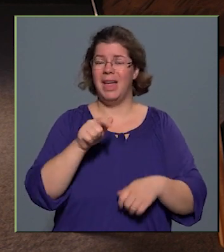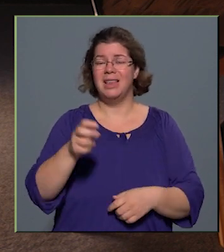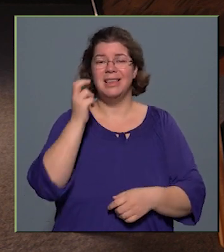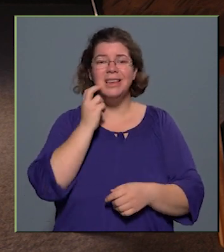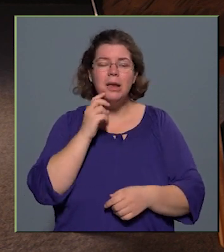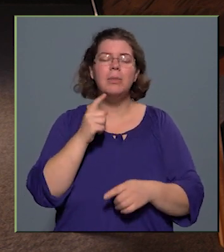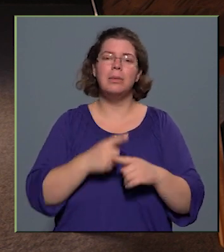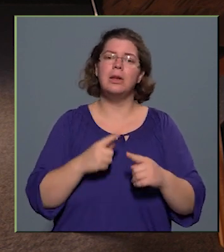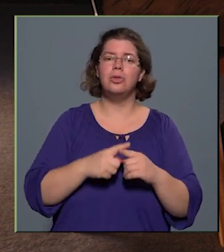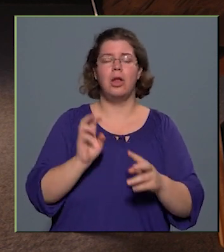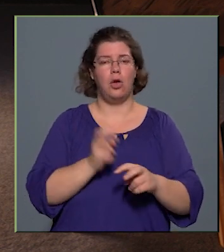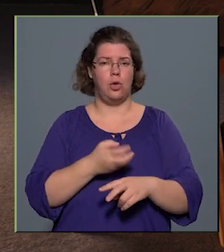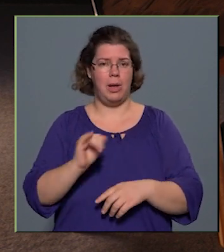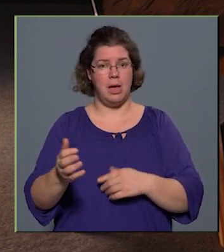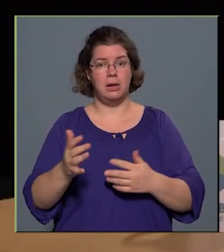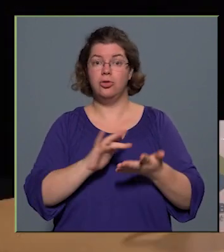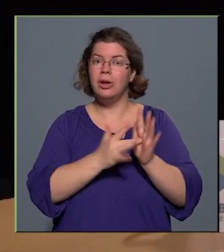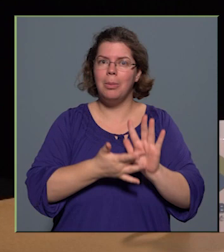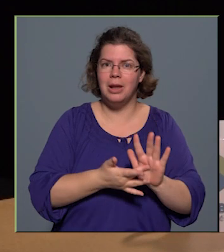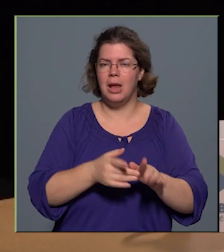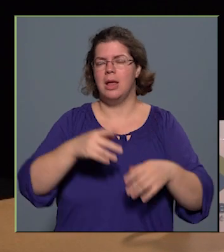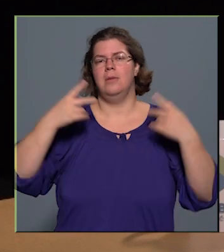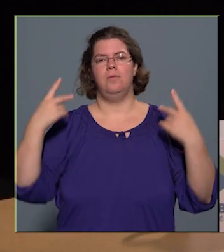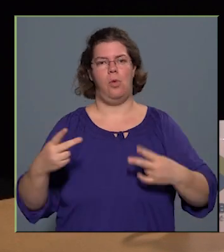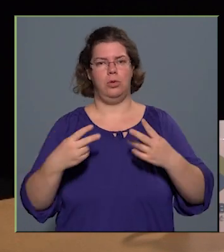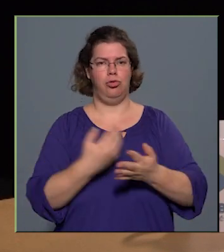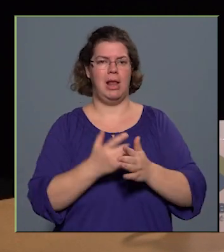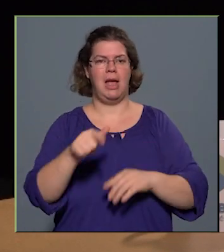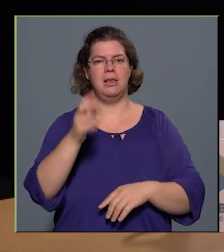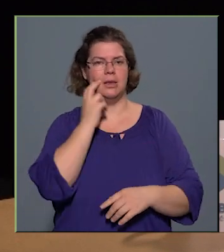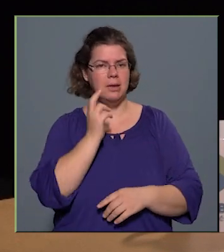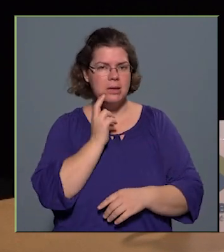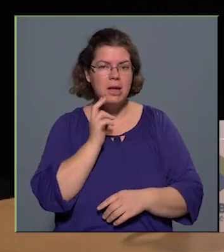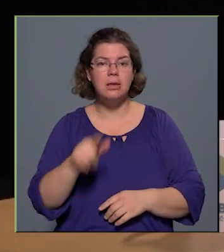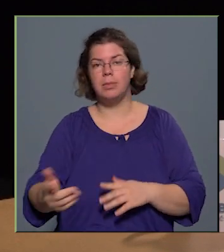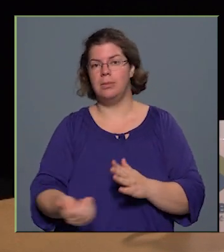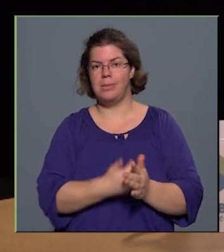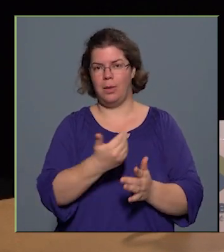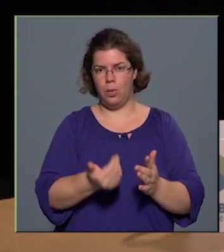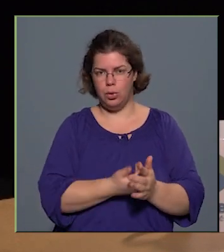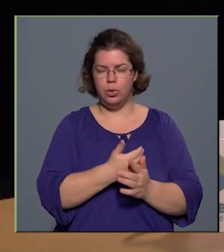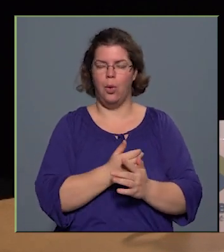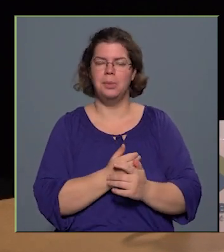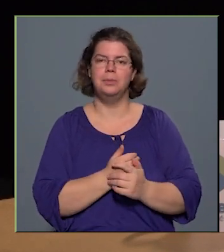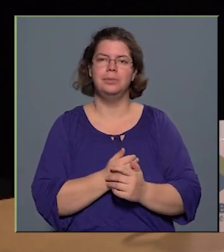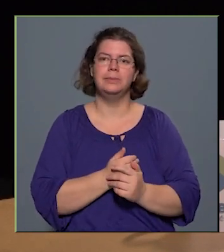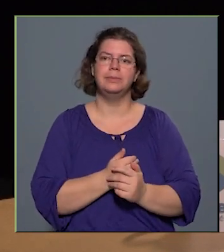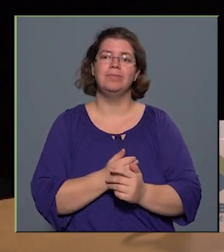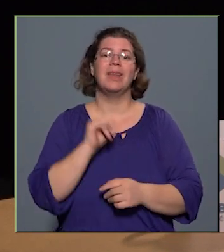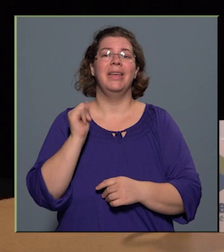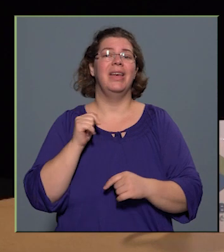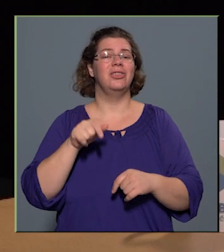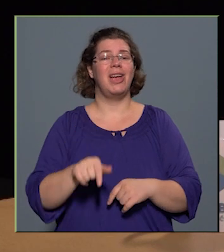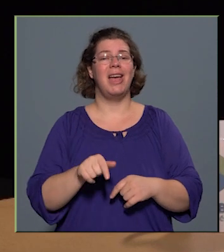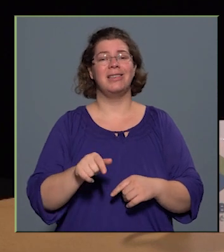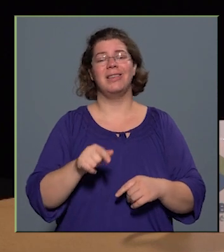kőbányát is reprezentálja, tehát fontos lenne, hogy ez az intézmény megújuljon, és